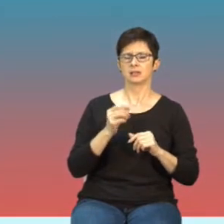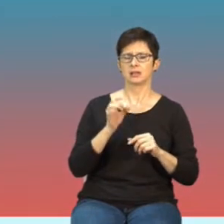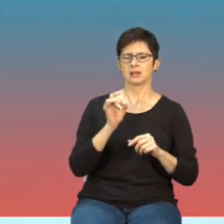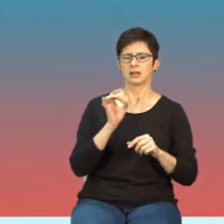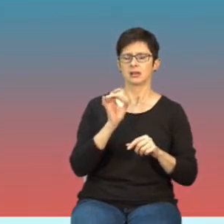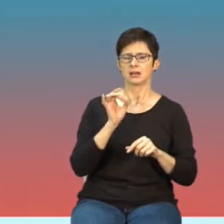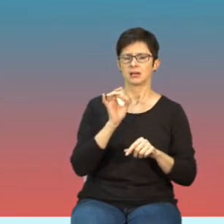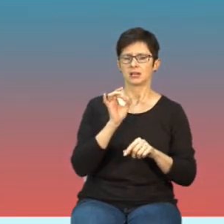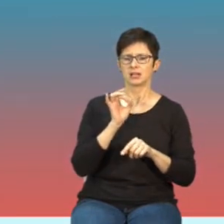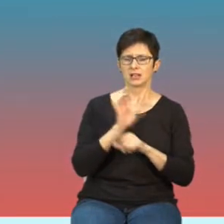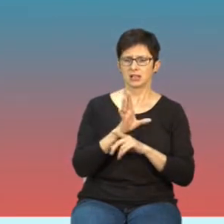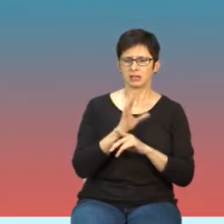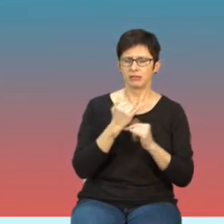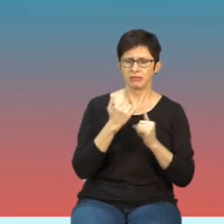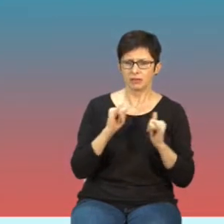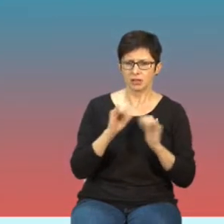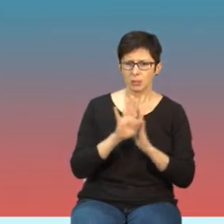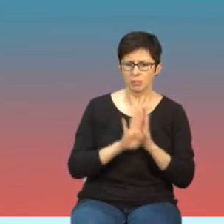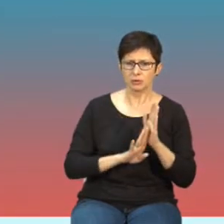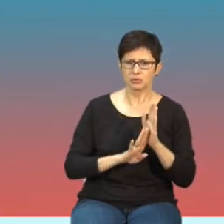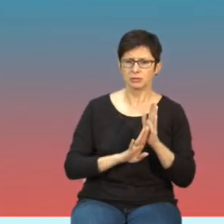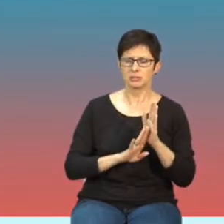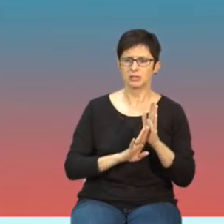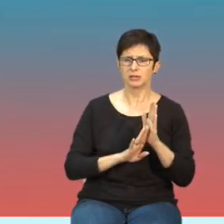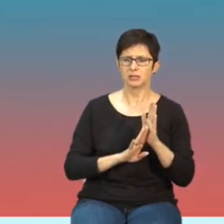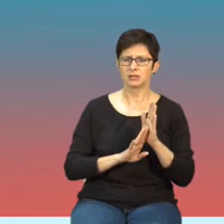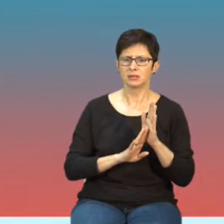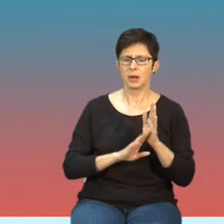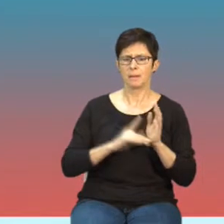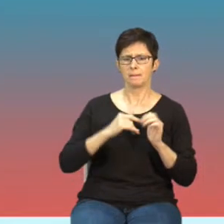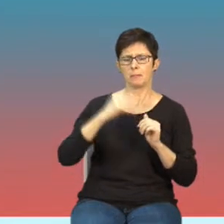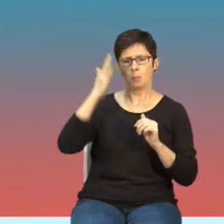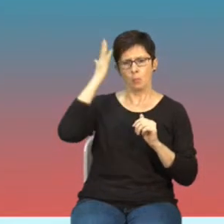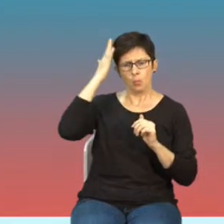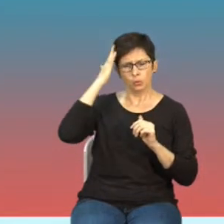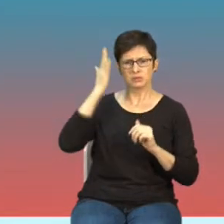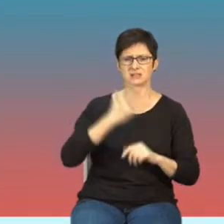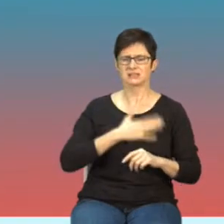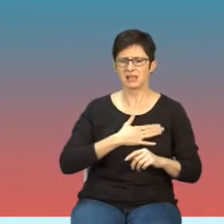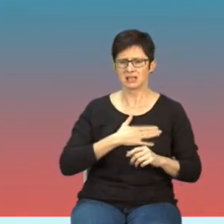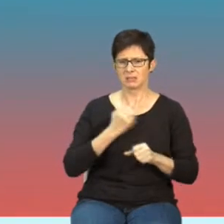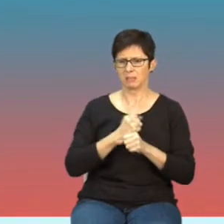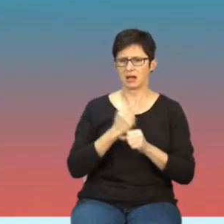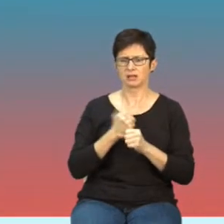dyskretnie zmiany w czynności bioelektrycznej mózgu i serca,